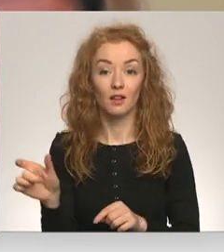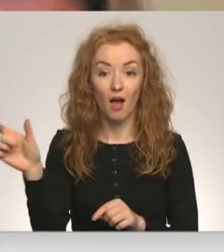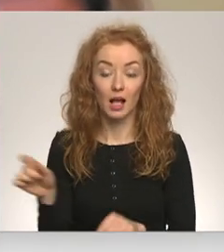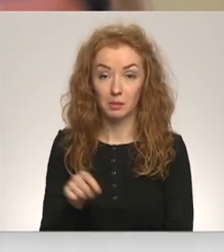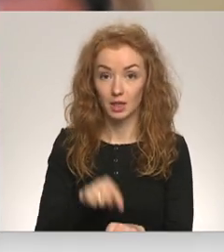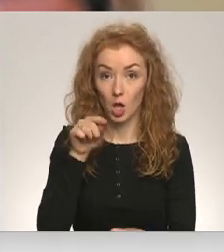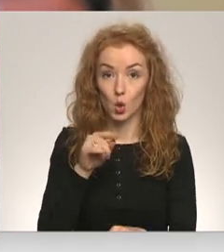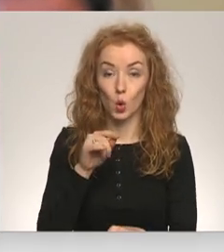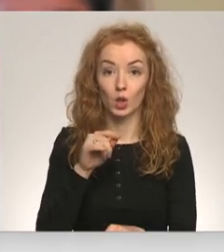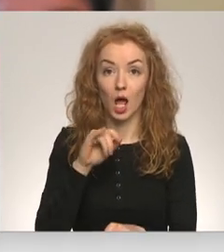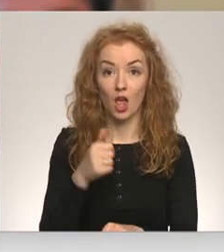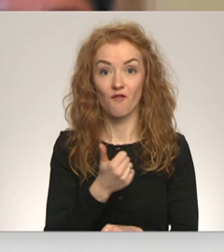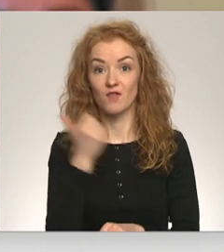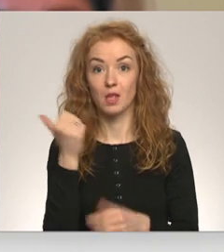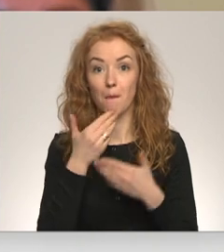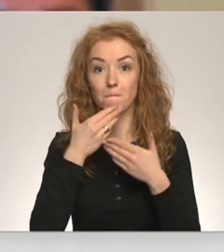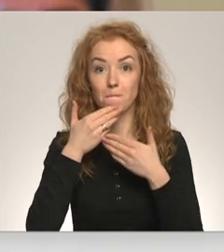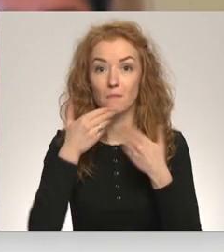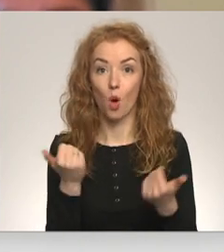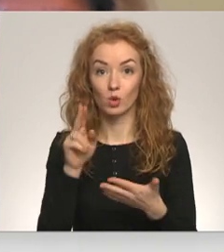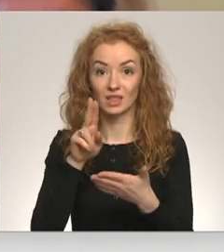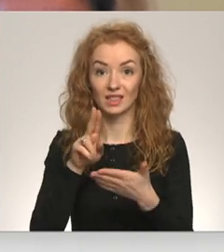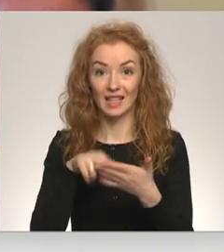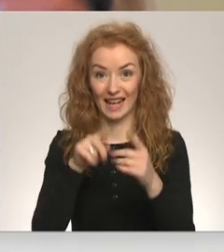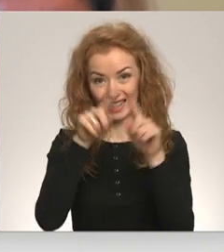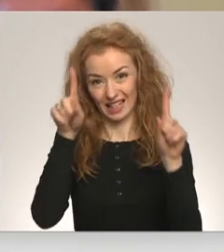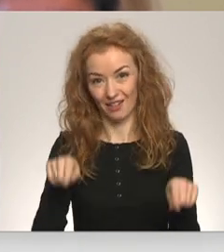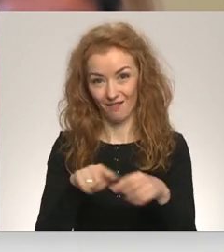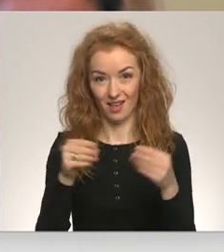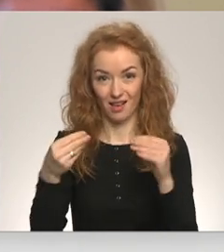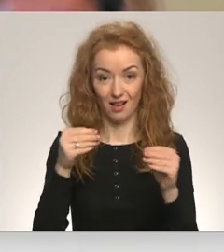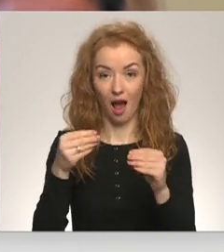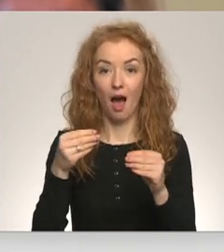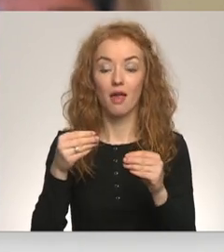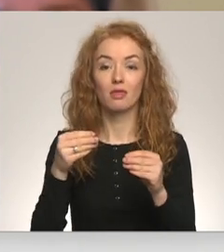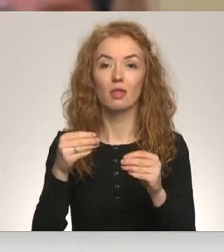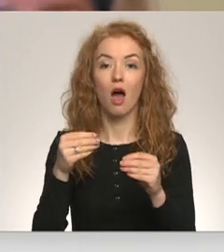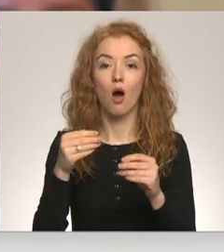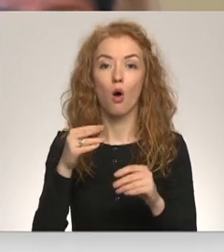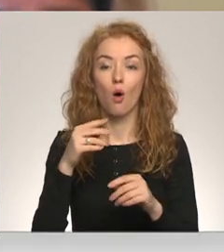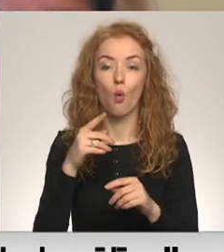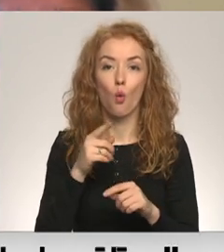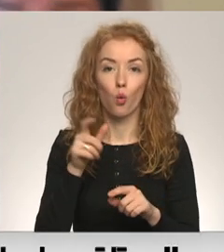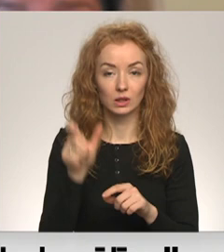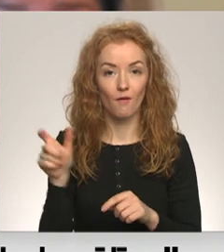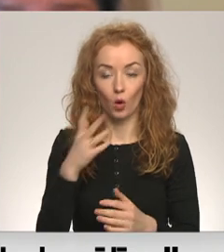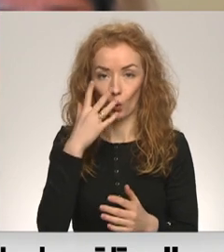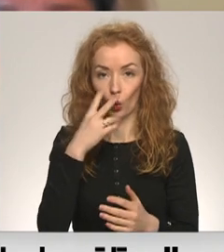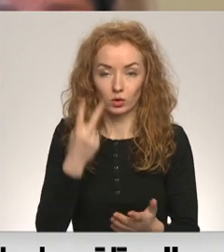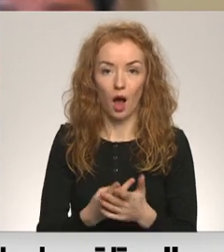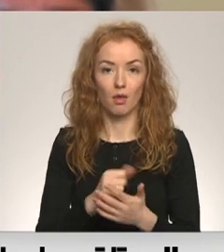viņiem nav šī sertifikāta, tad nevis, ka sertifikāts ir sadarbspējīgs, bet šis pats cilvēks